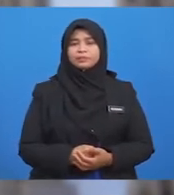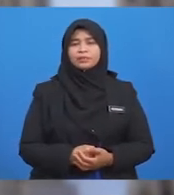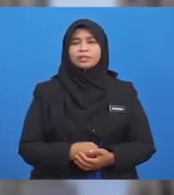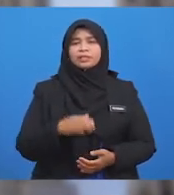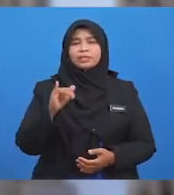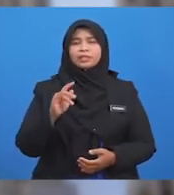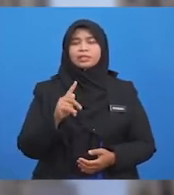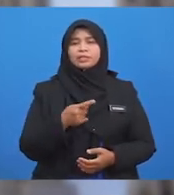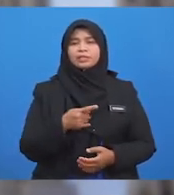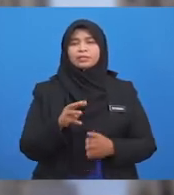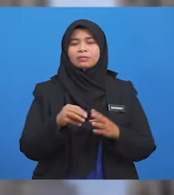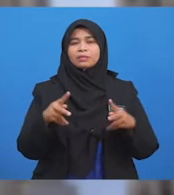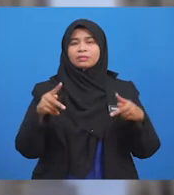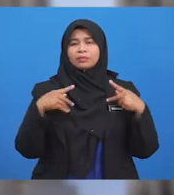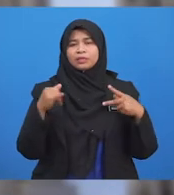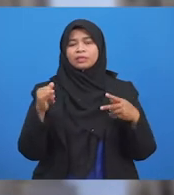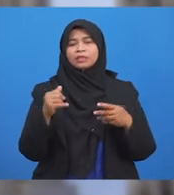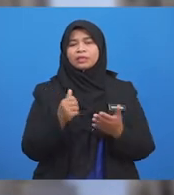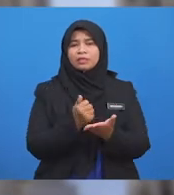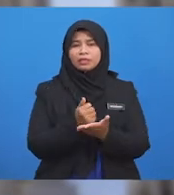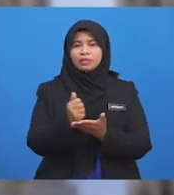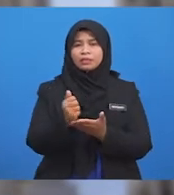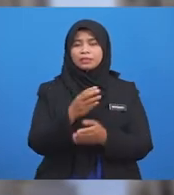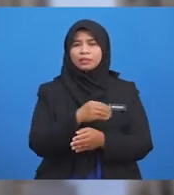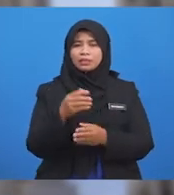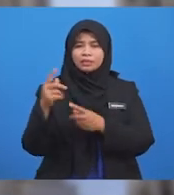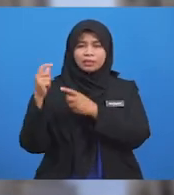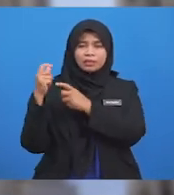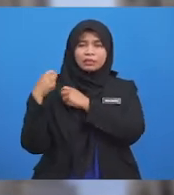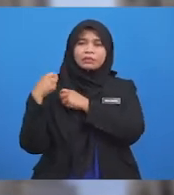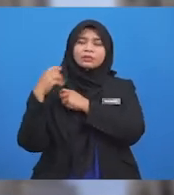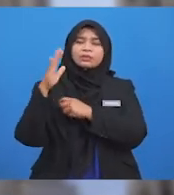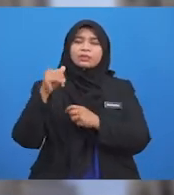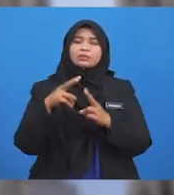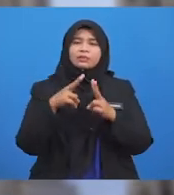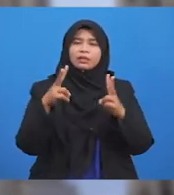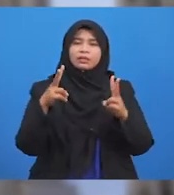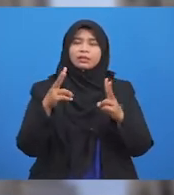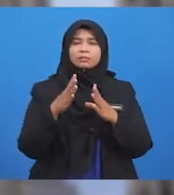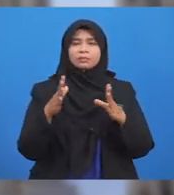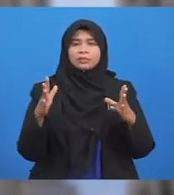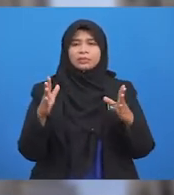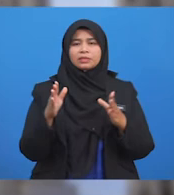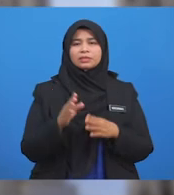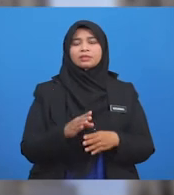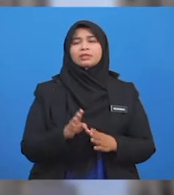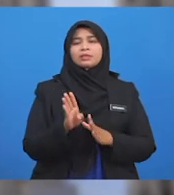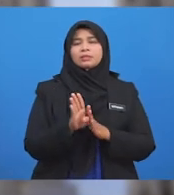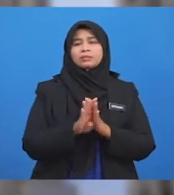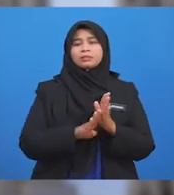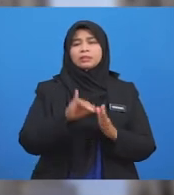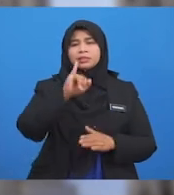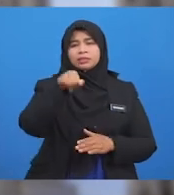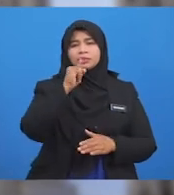Ya Kita Mempunyai Amanah Dan Tanggungjawab Yang Sangat Besar Murid- Murid Berjihad